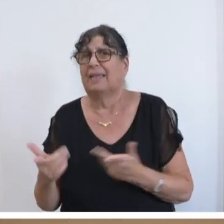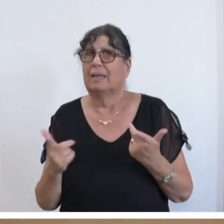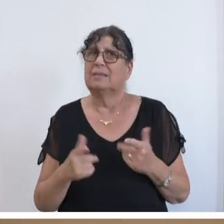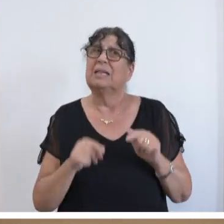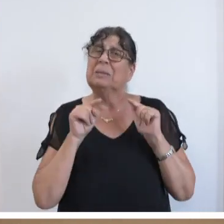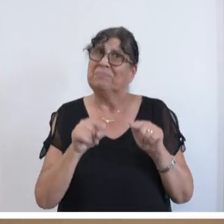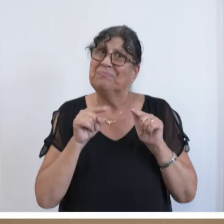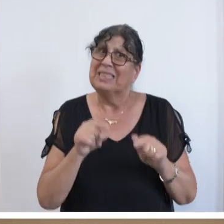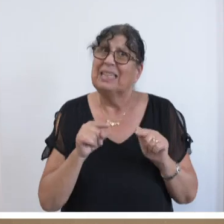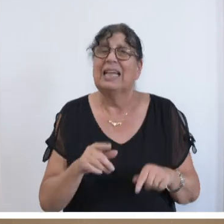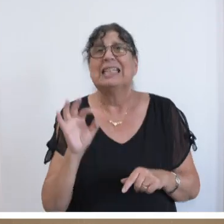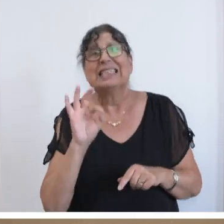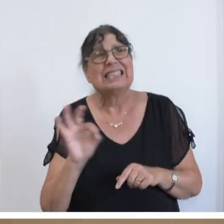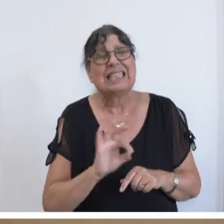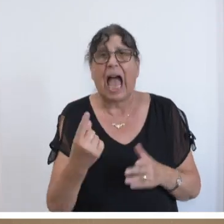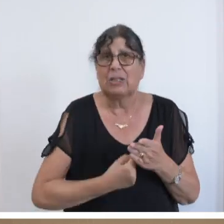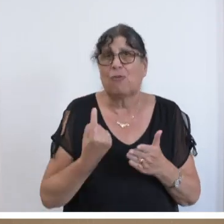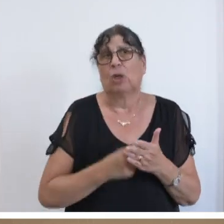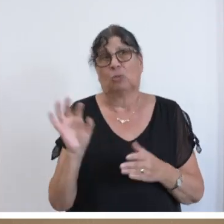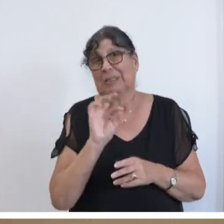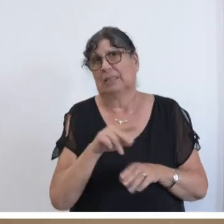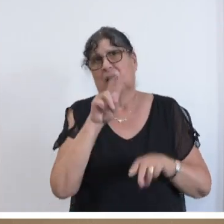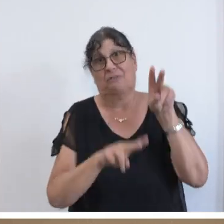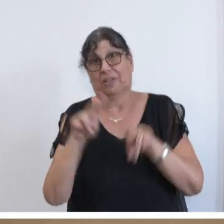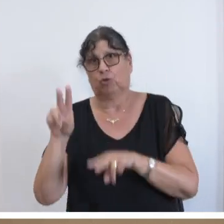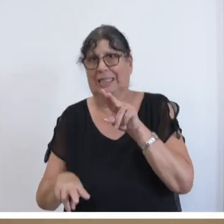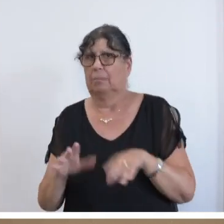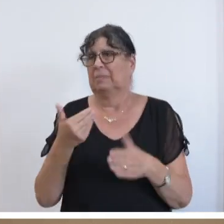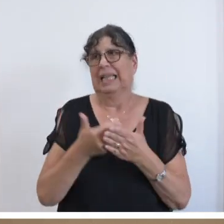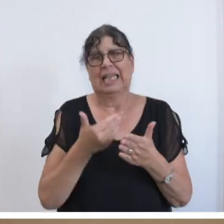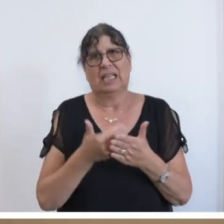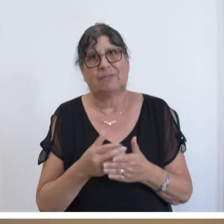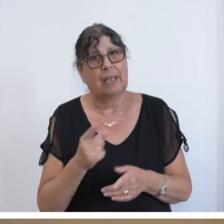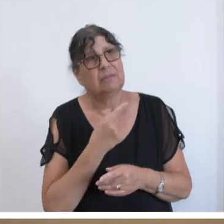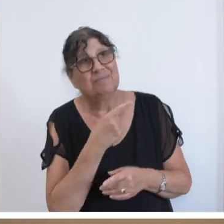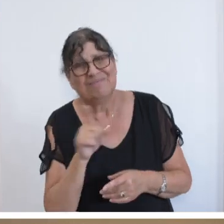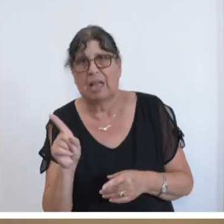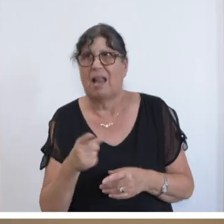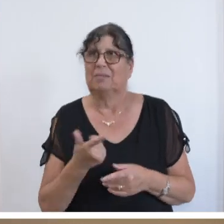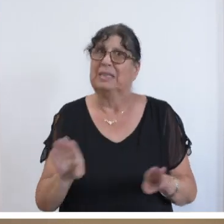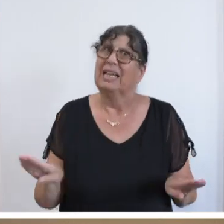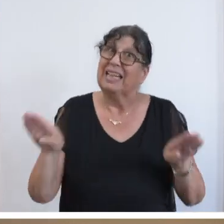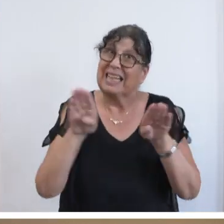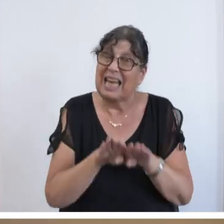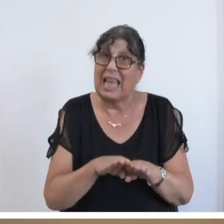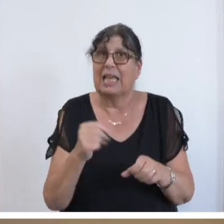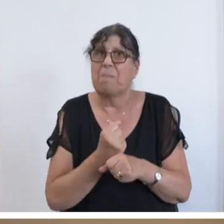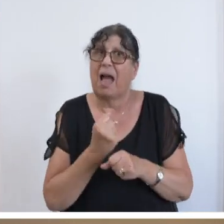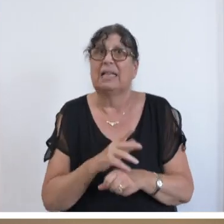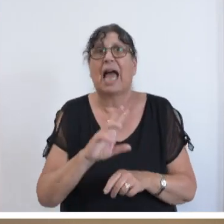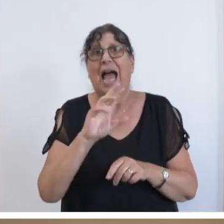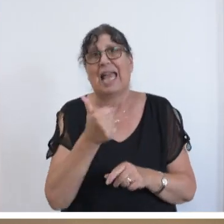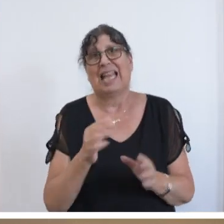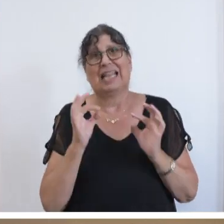Anforderungen, sie sind verschieden. Deshalb werden wir alle Bestrebungen hin zur Vereinheitlichung und hin zum Einheitslehrer vehement